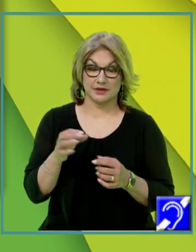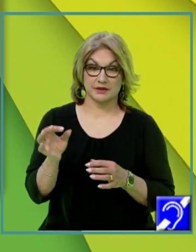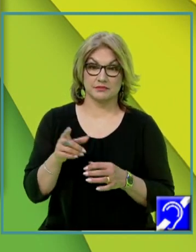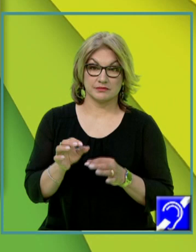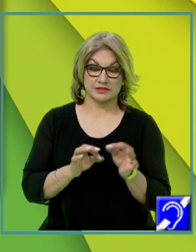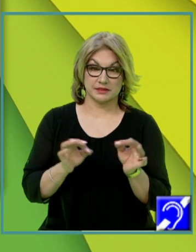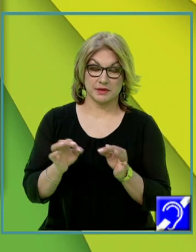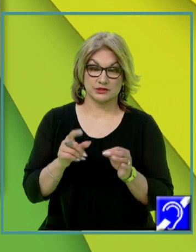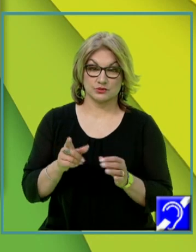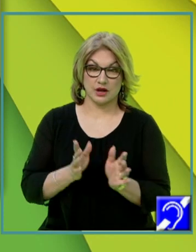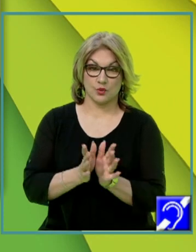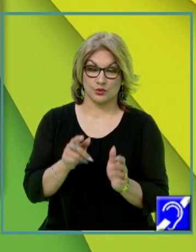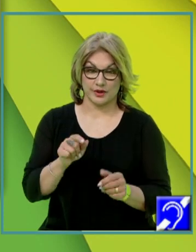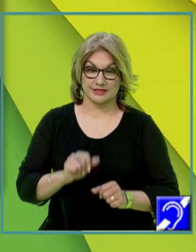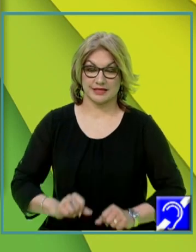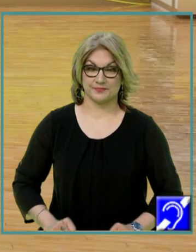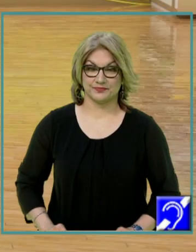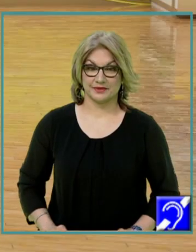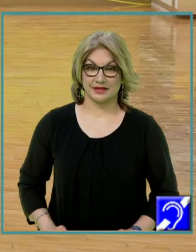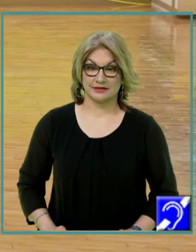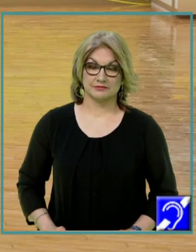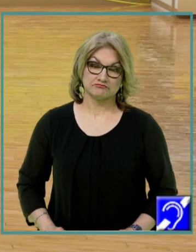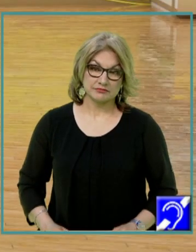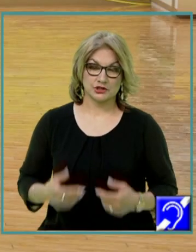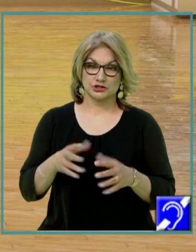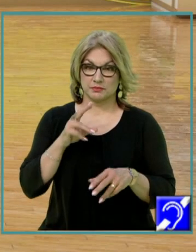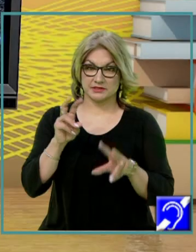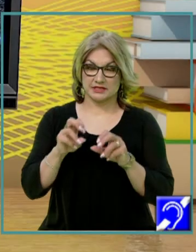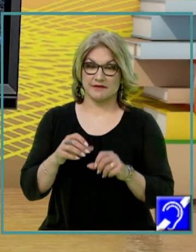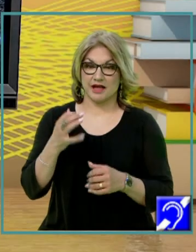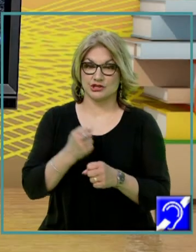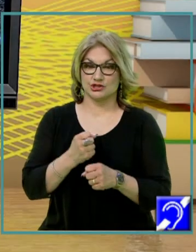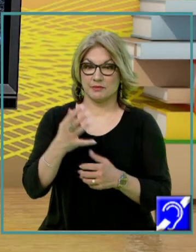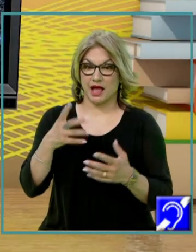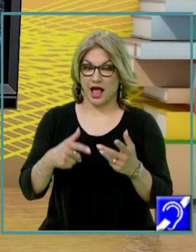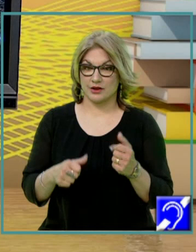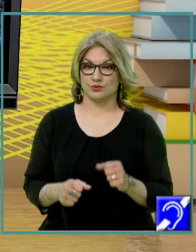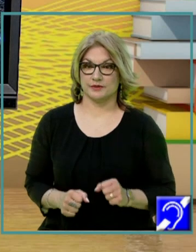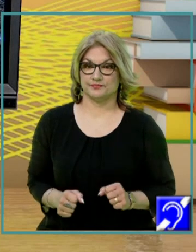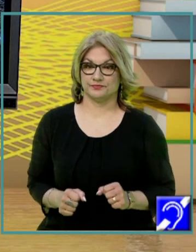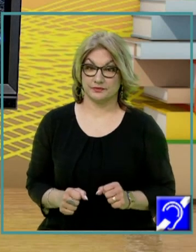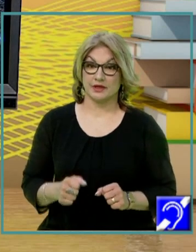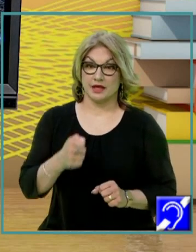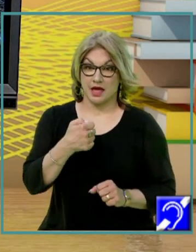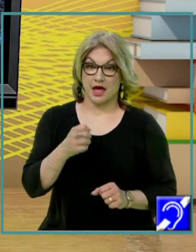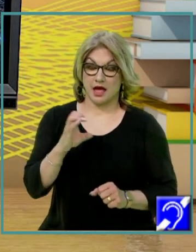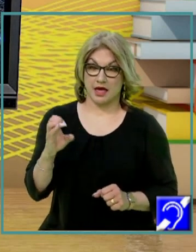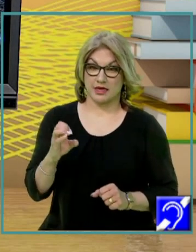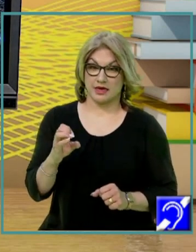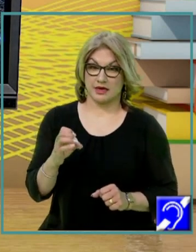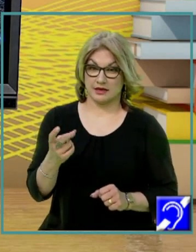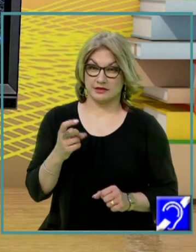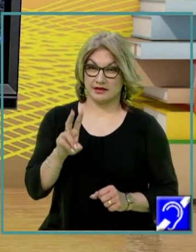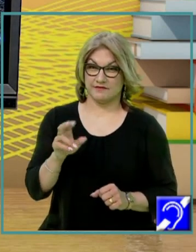unghiului acesta. Și atunci, începem să calculăm. Am spus mai devreme că pe AE putem să-l determina din triunghiul VAB,